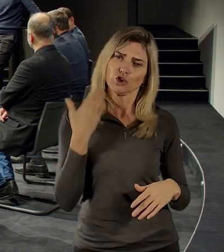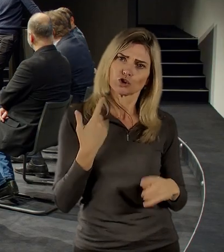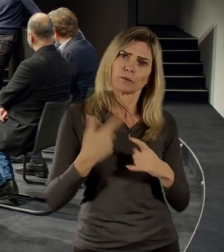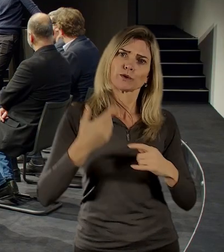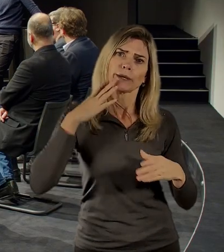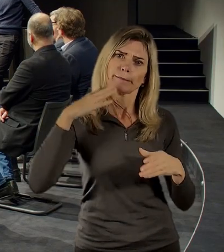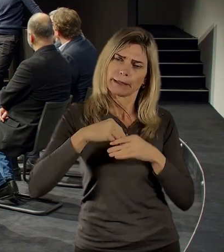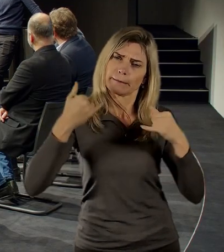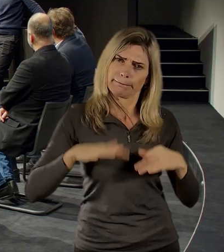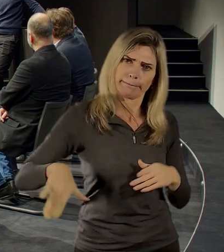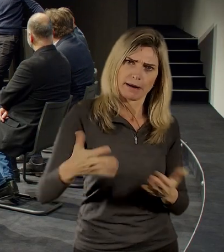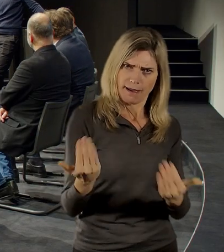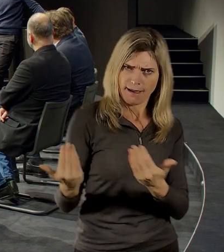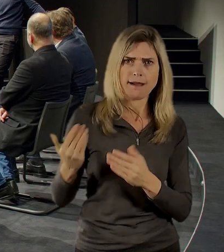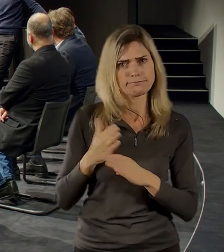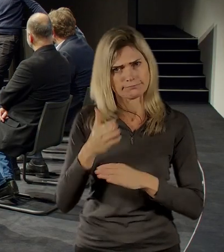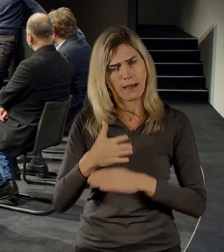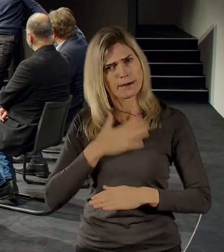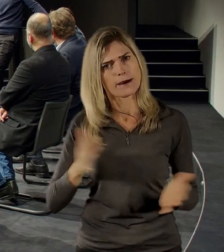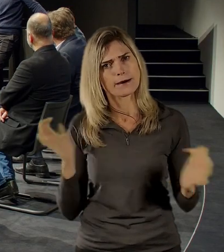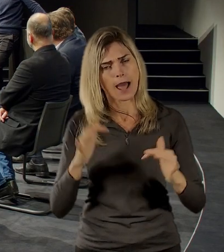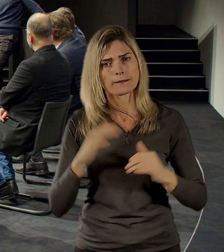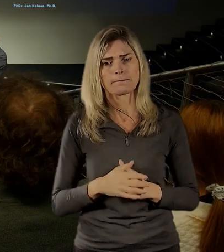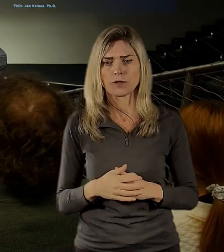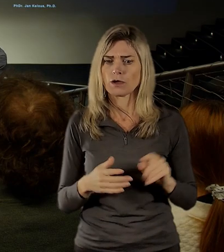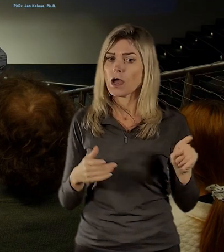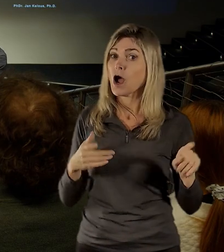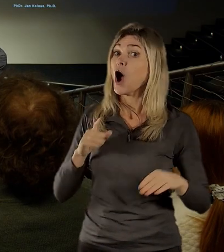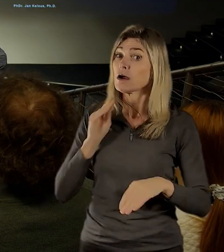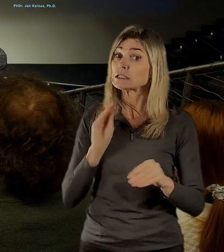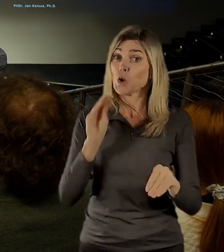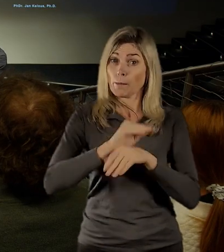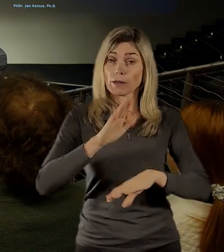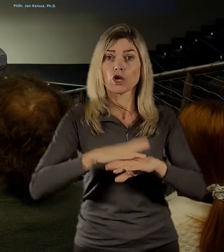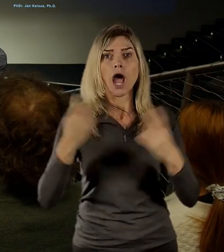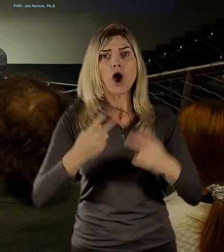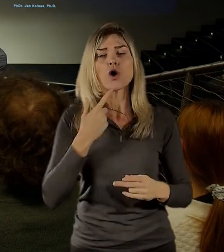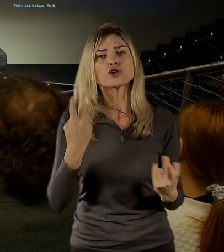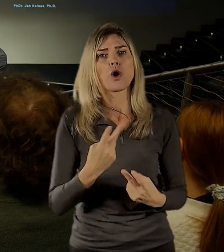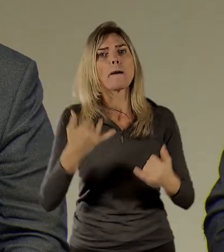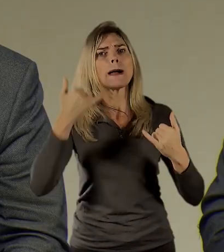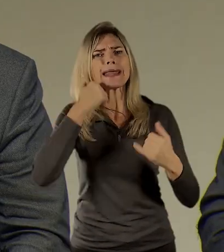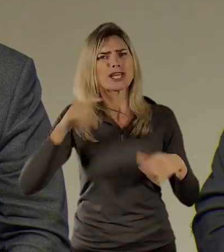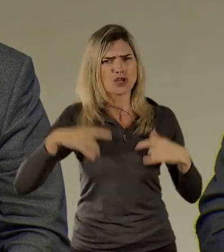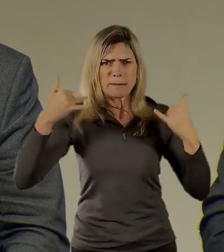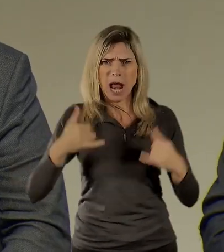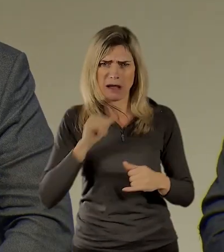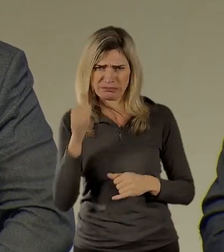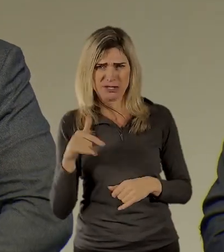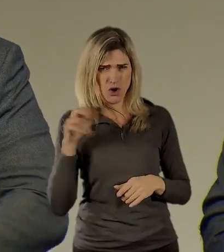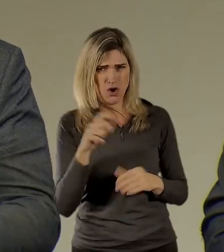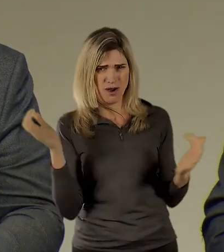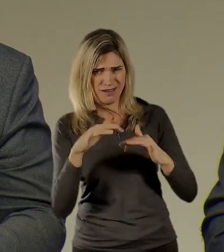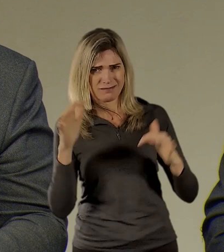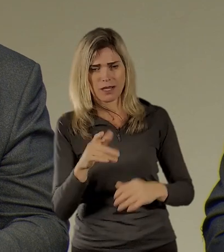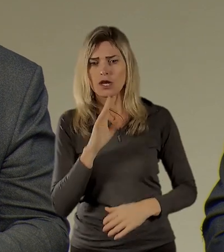neplatí nebo neplatilo, že na Hradčany se nechodí a že Pražani tohleto území vytěsnují. Začalo to tím, že nám trochu